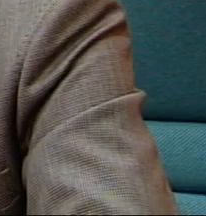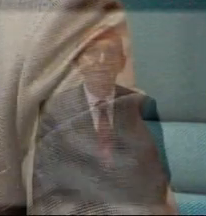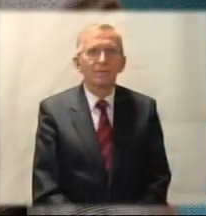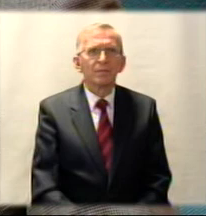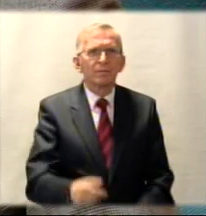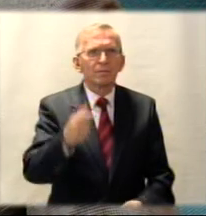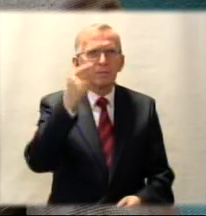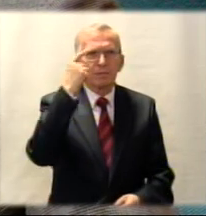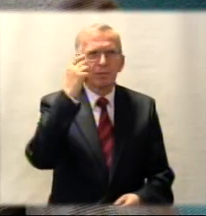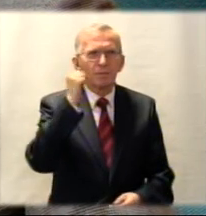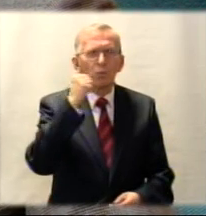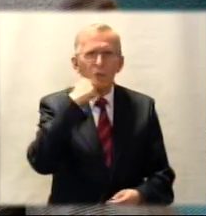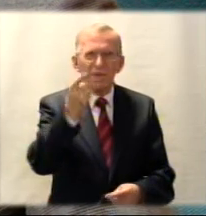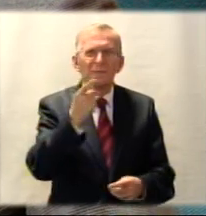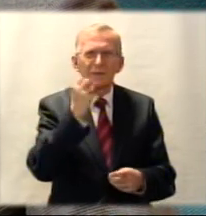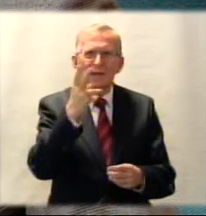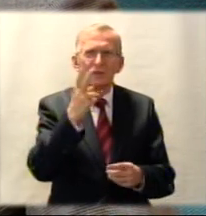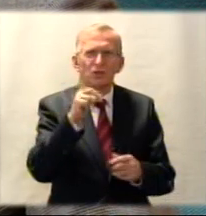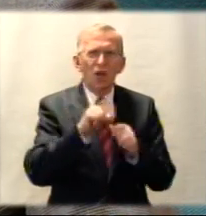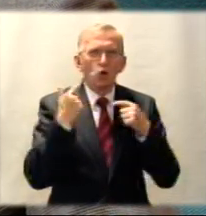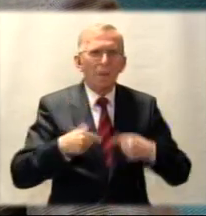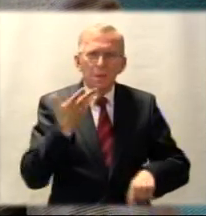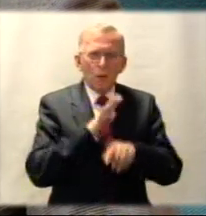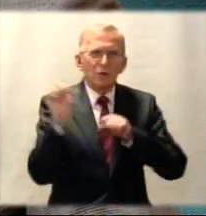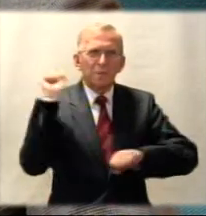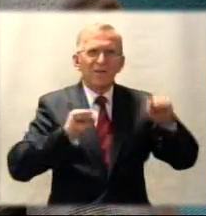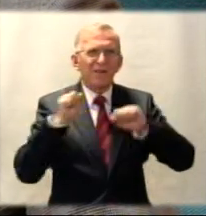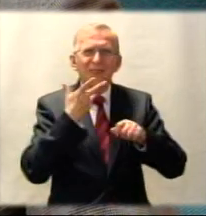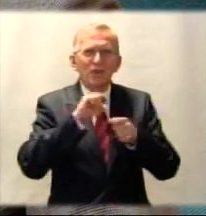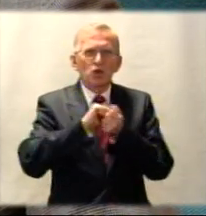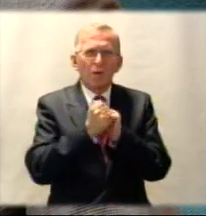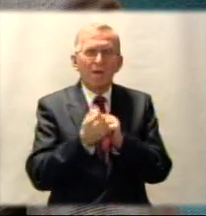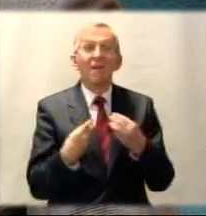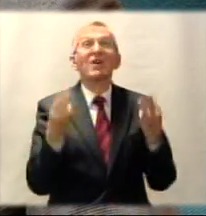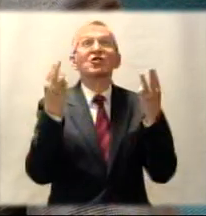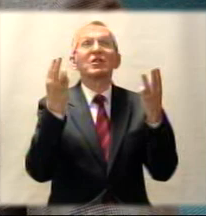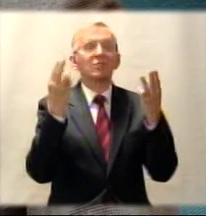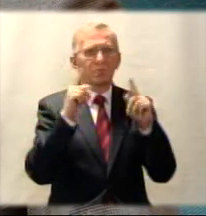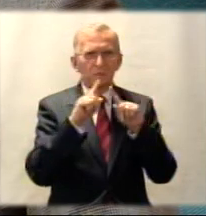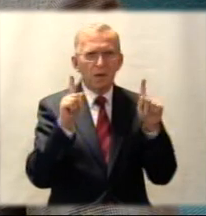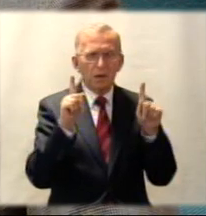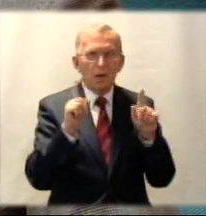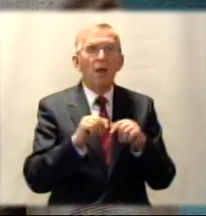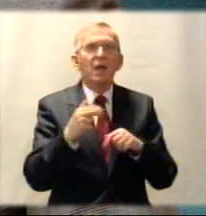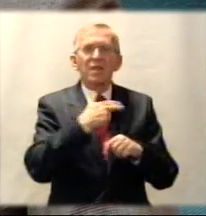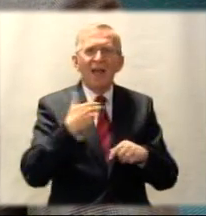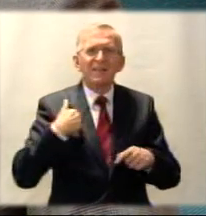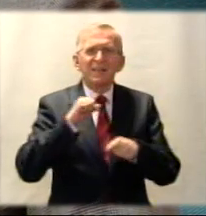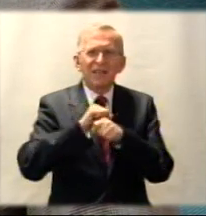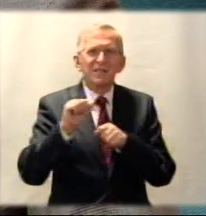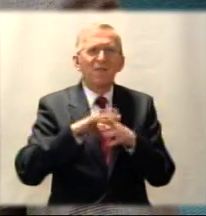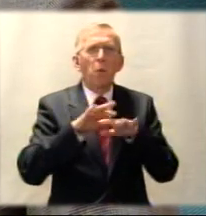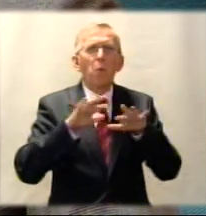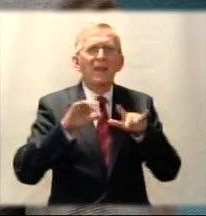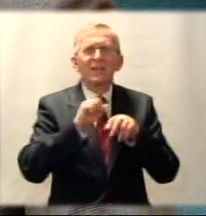Powiem dość rewolucyjnie, osoby niepełnosprawne nie są pępkiem świata. Czyli nas jest w